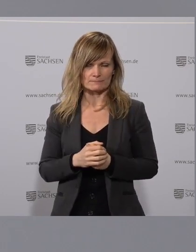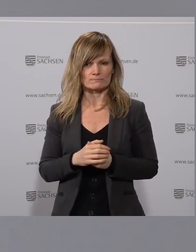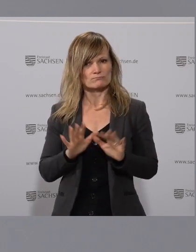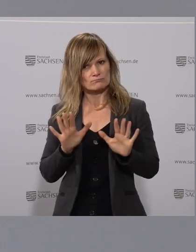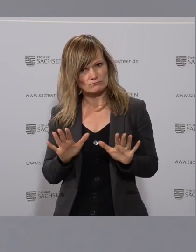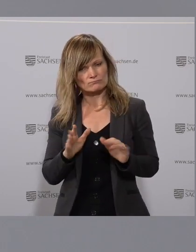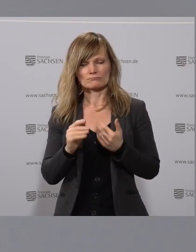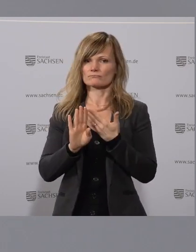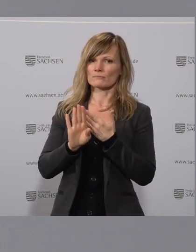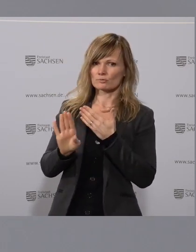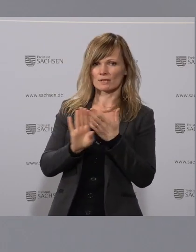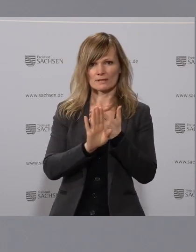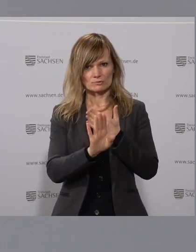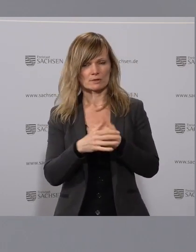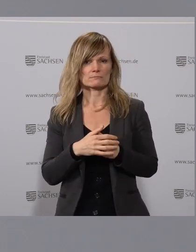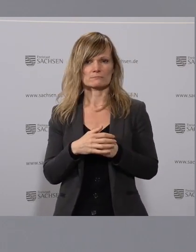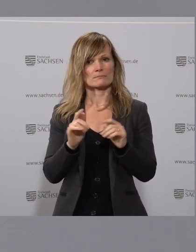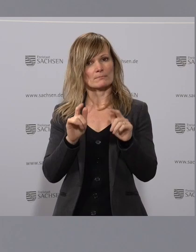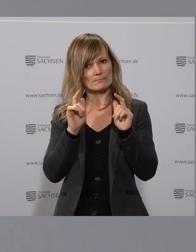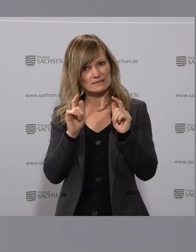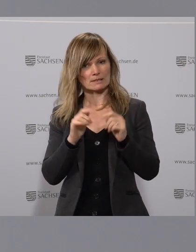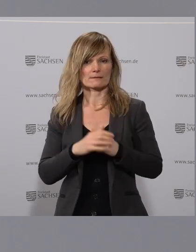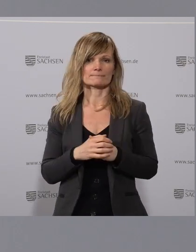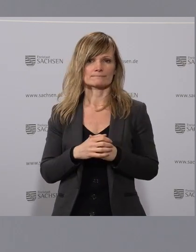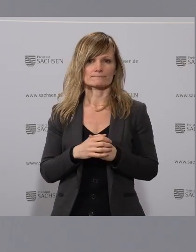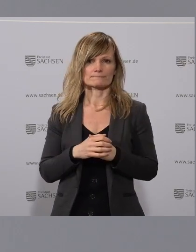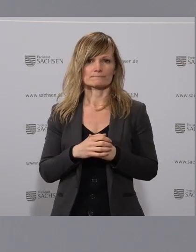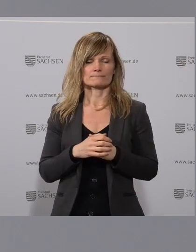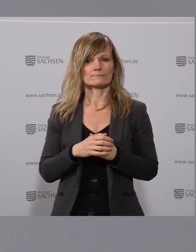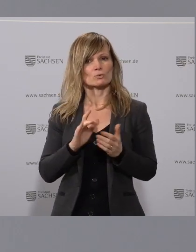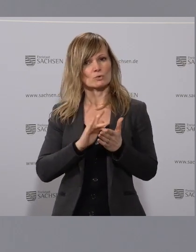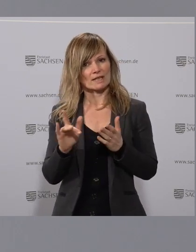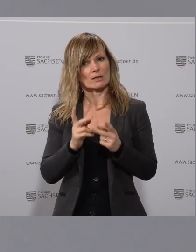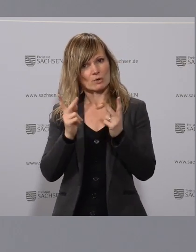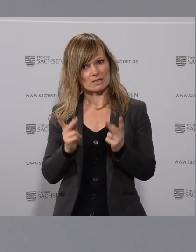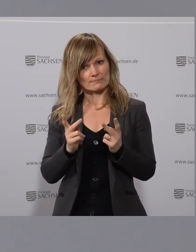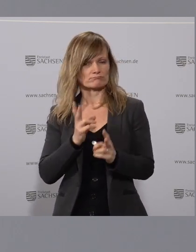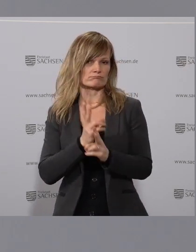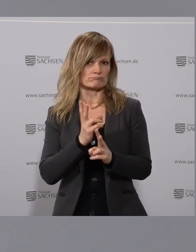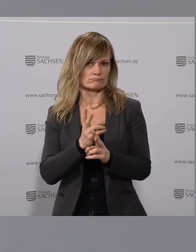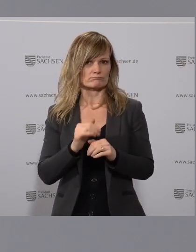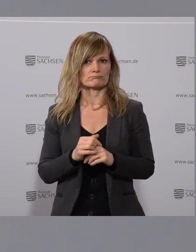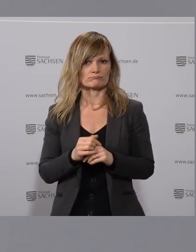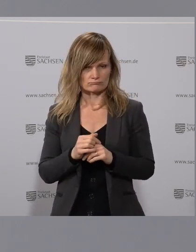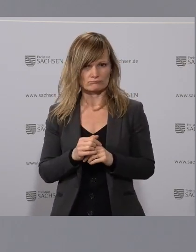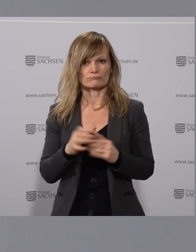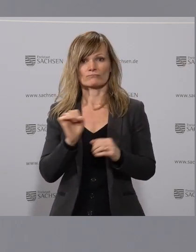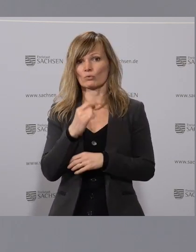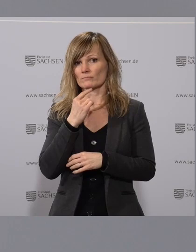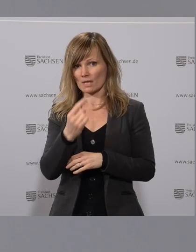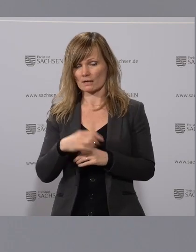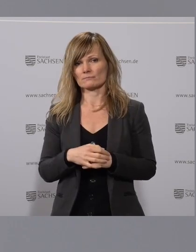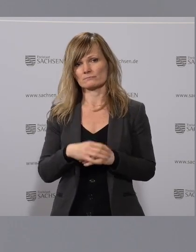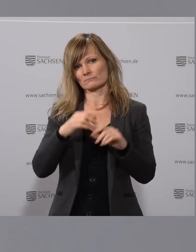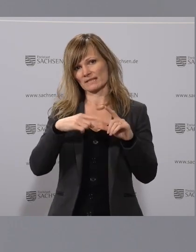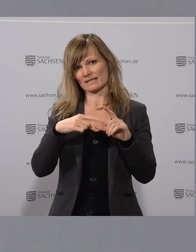bleiben, was das Tragen der Masken betrifft. Und vorsichtig bleiben, auch bei der Umsetzung von Hygienekonzepten. Warum sage ich das? Weil eben die Inzidenzen nach